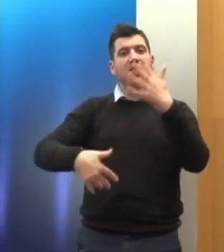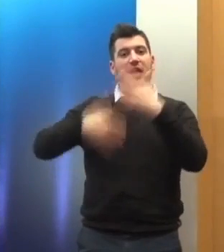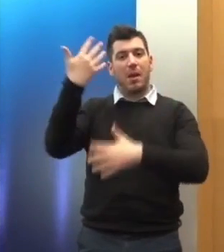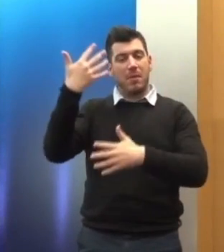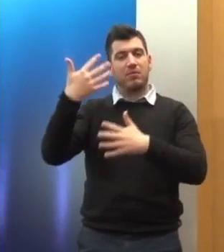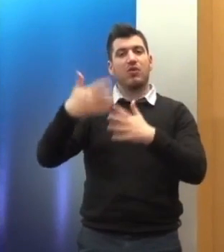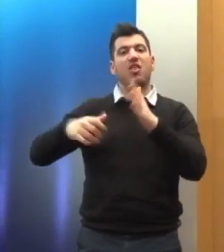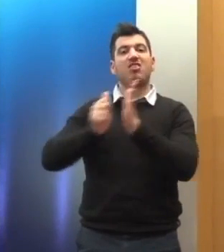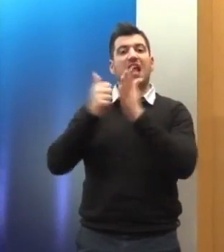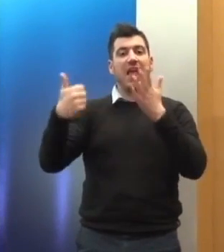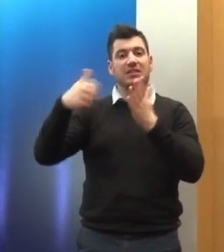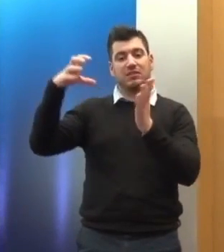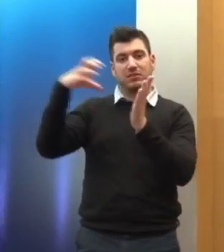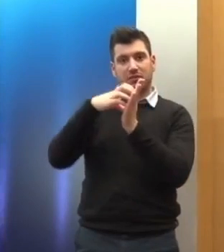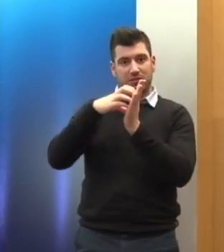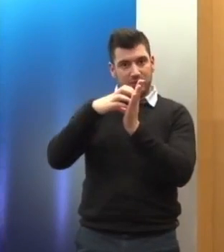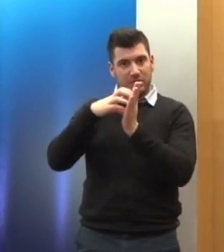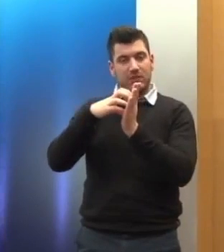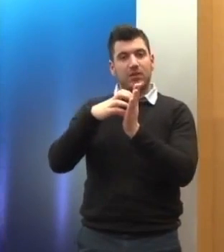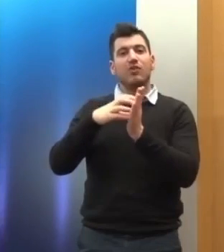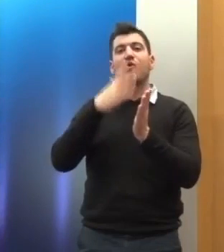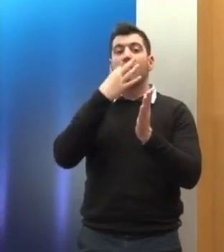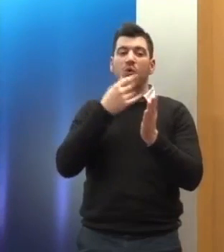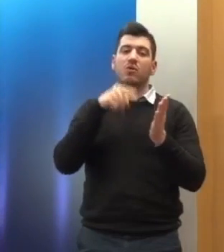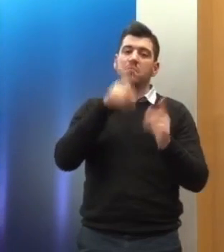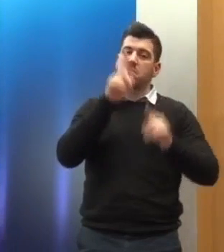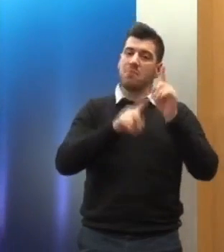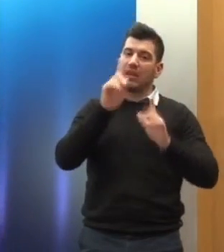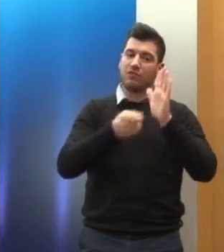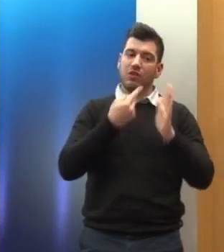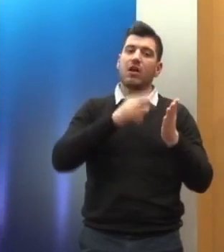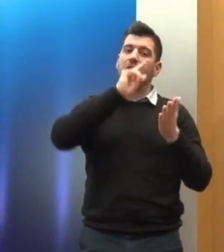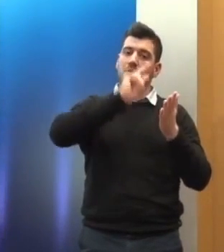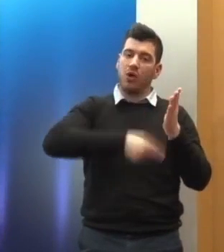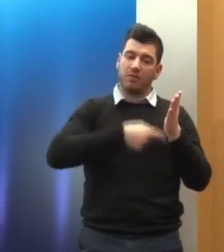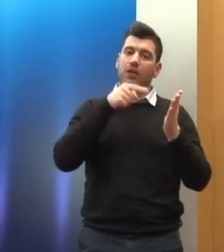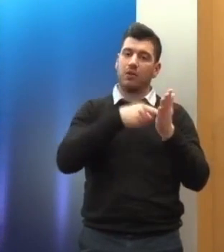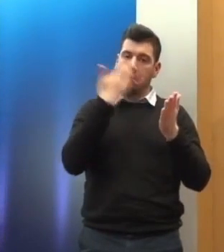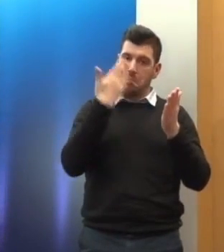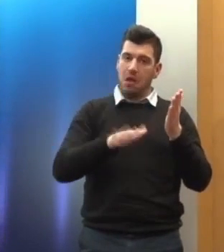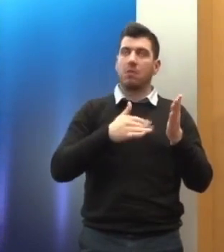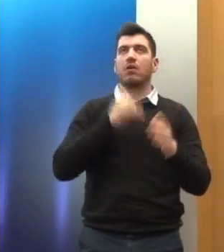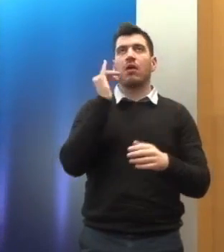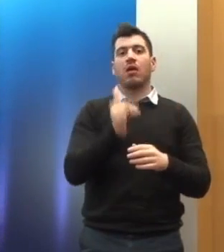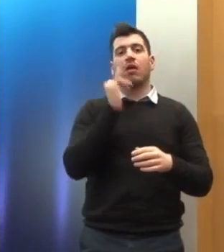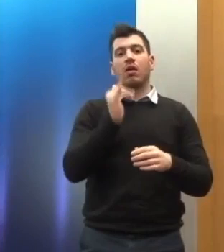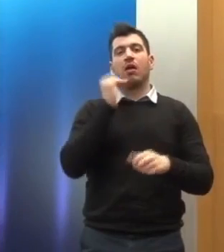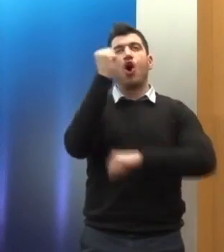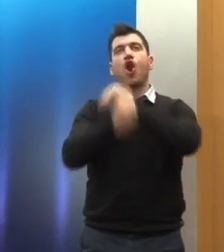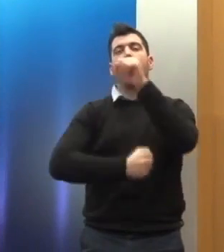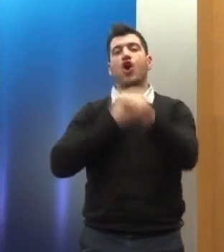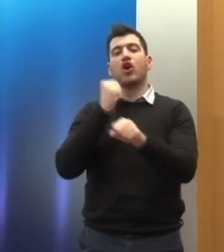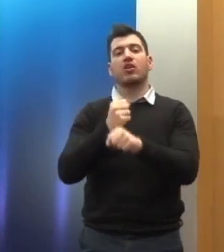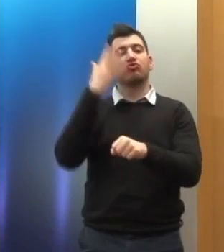πρωτοκόλλου, διότι μερικές φορές από την υπογραφή στην κύρωση μπορούμε να περιμένουμε πολλά χρόνια. Ο κύριος Περάκης έχει υπογράψει ένα άλλο μεγάλο